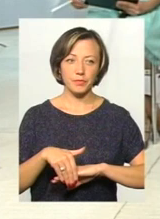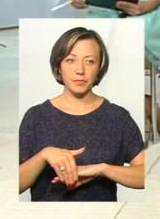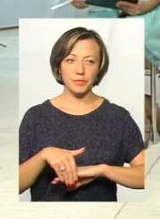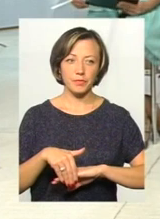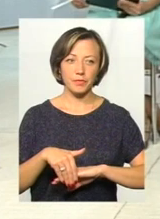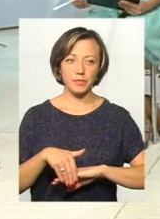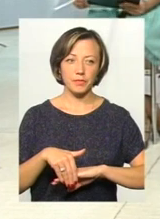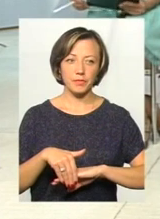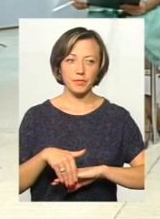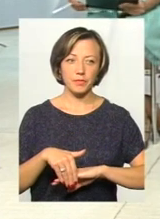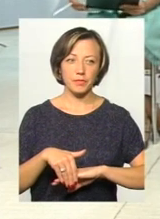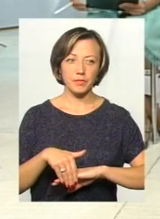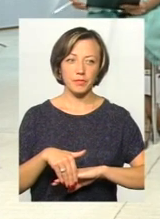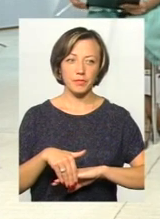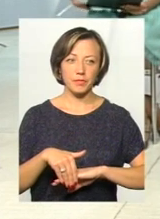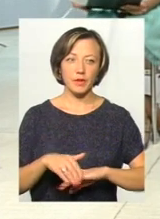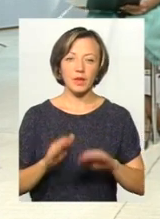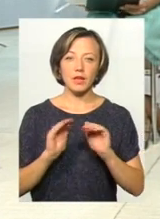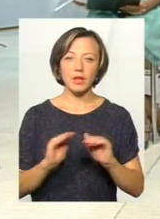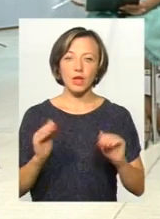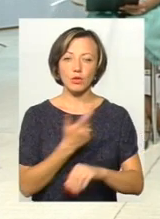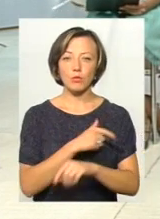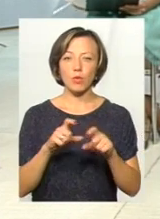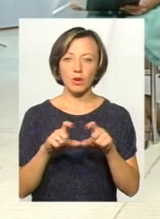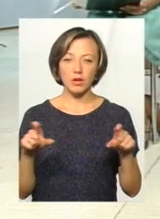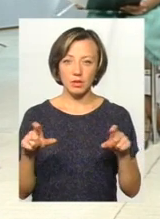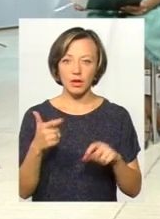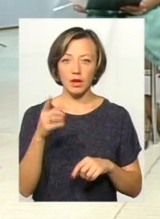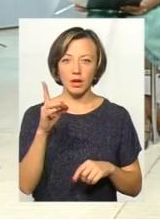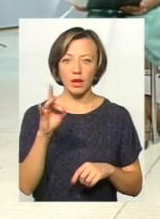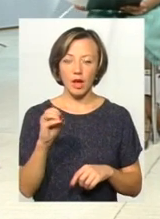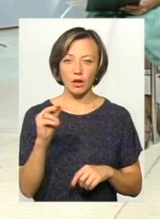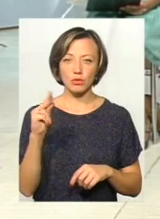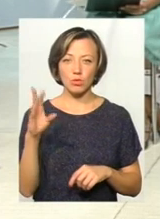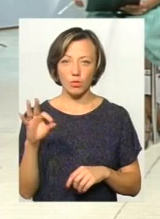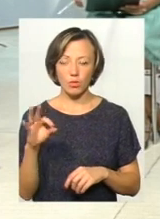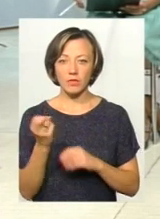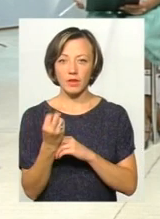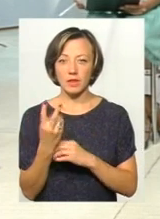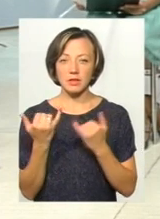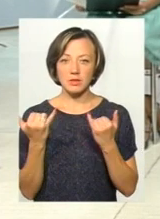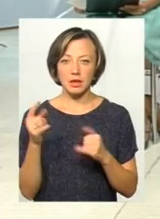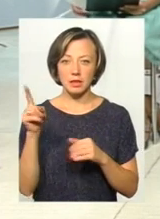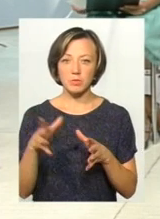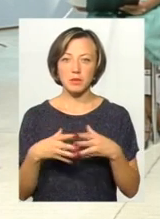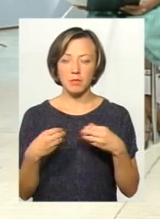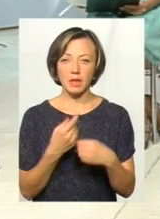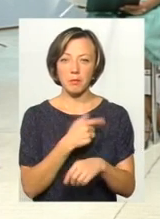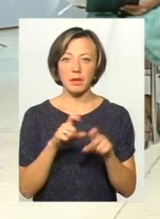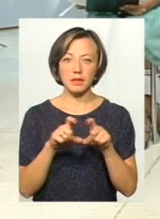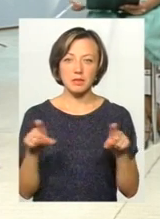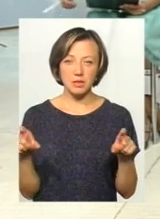дозвонювач за адресою фірлі дитячої поліклініки Гречко, 12. Зараз там розташована амбулаторія сімейної медицини,